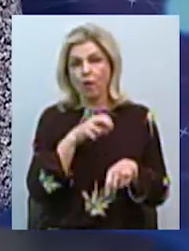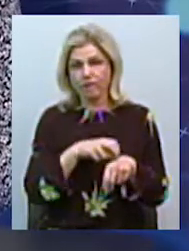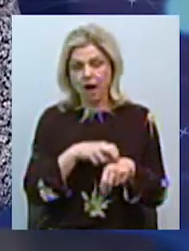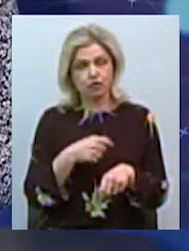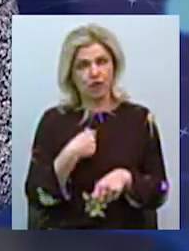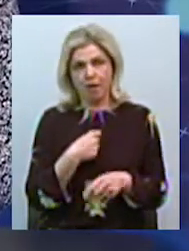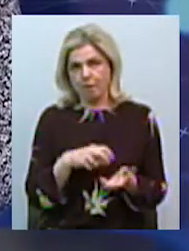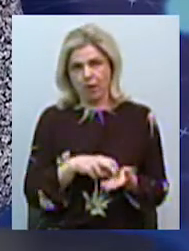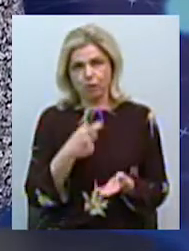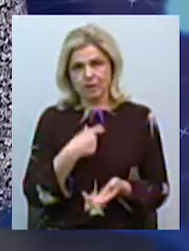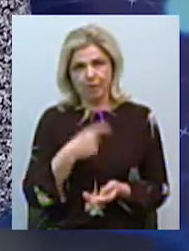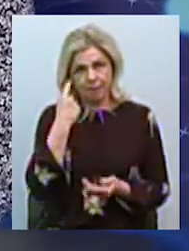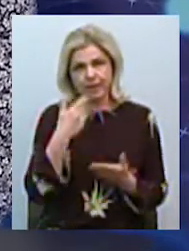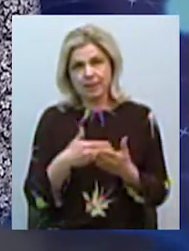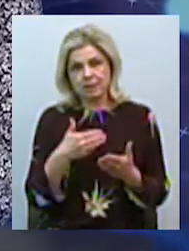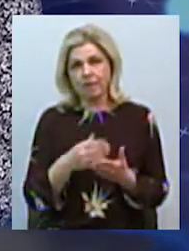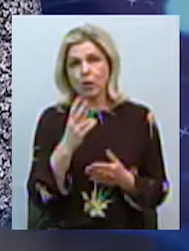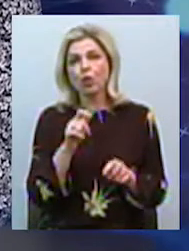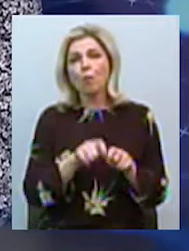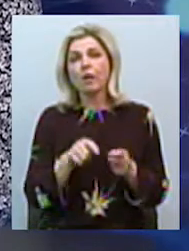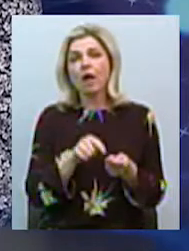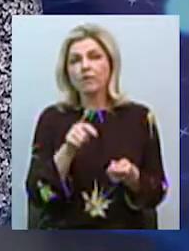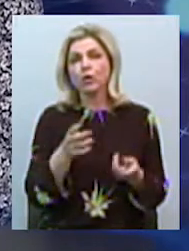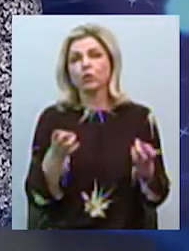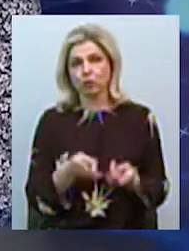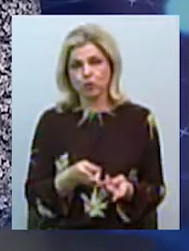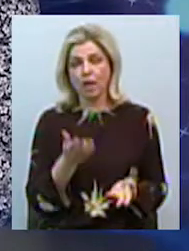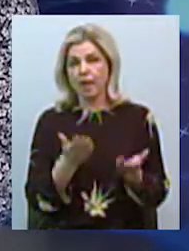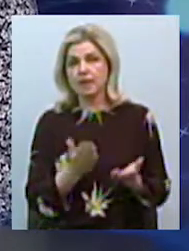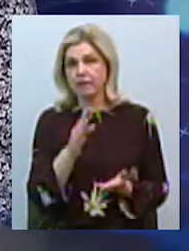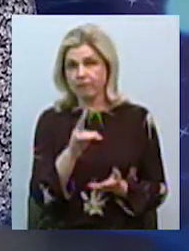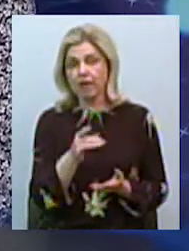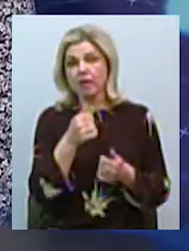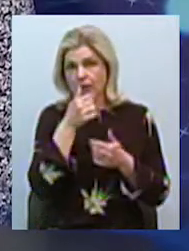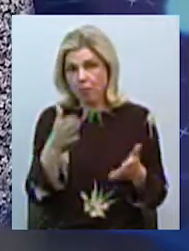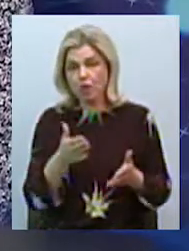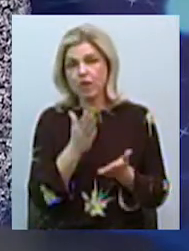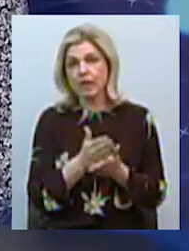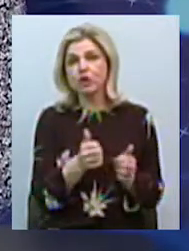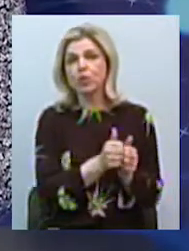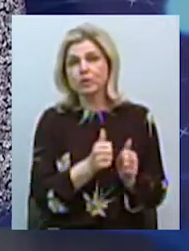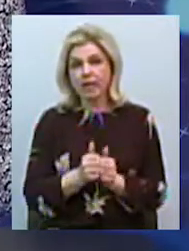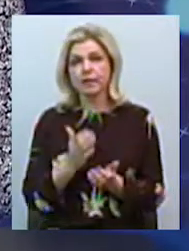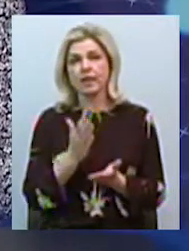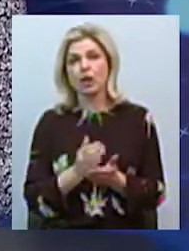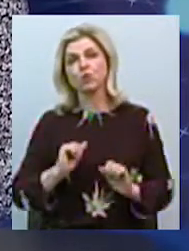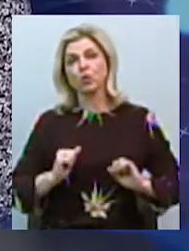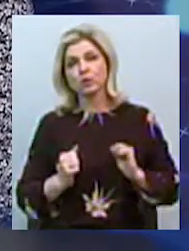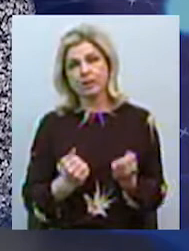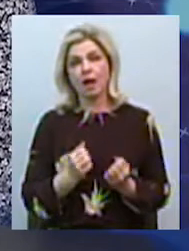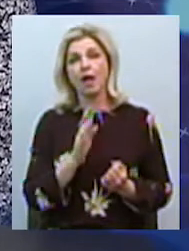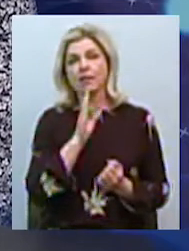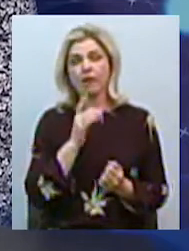рекомендації. мерять треба. якщо ви не можете, є сусіди, є друзі, дівчонки, допустим, друг друга